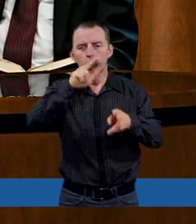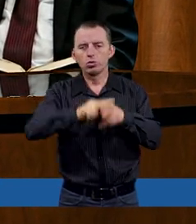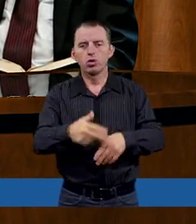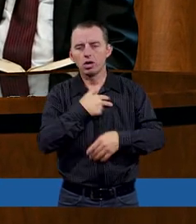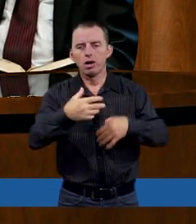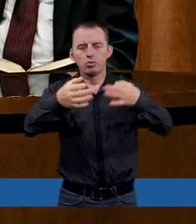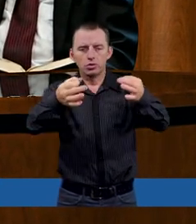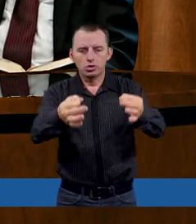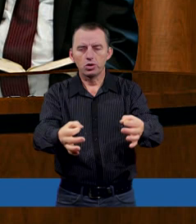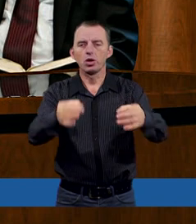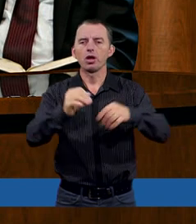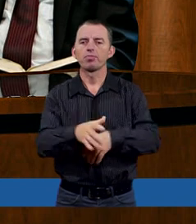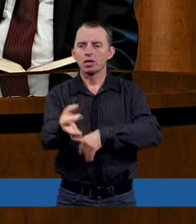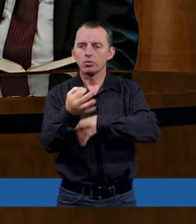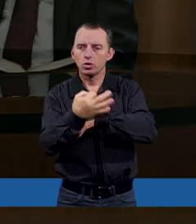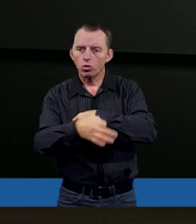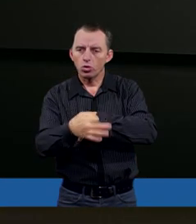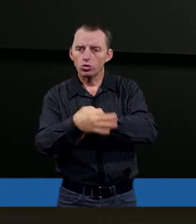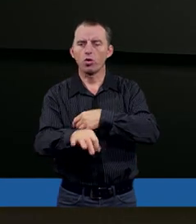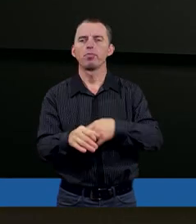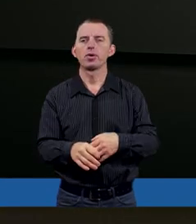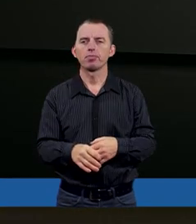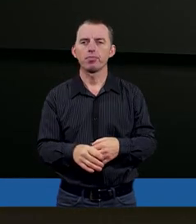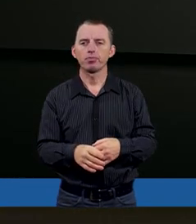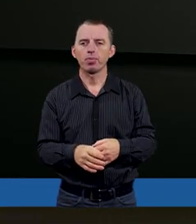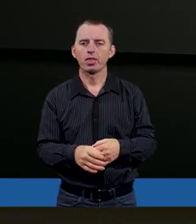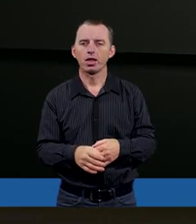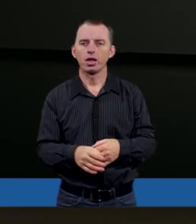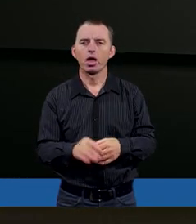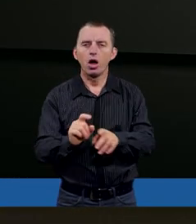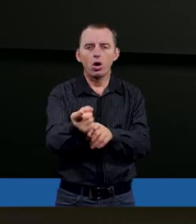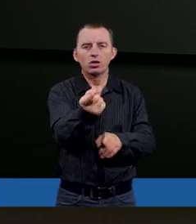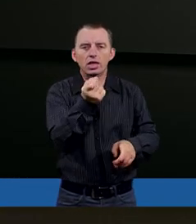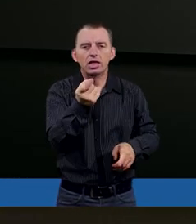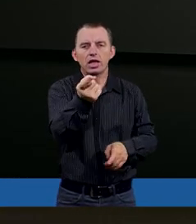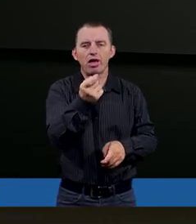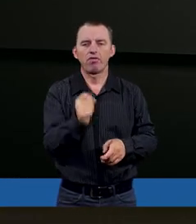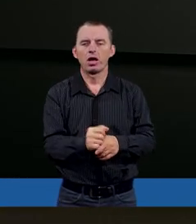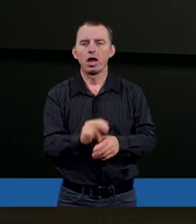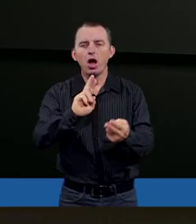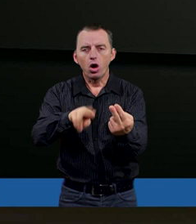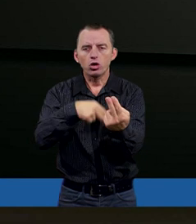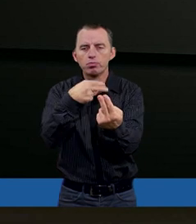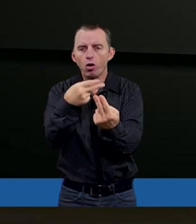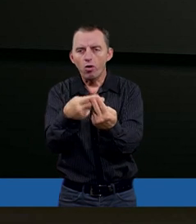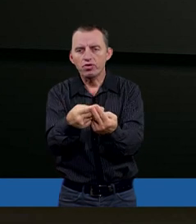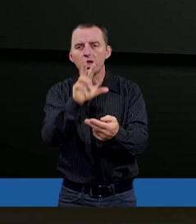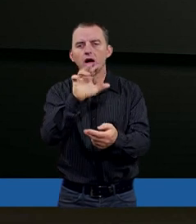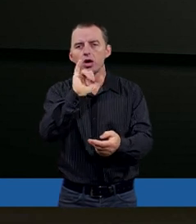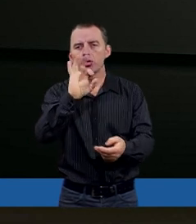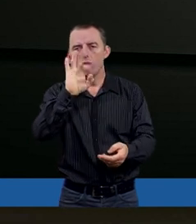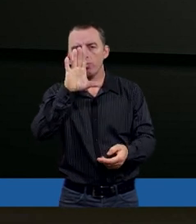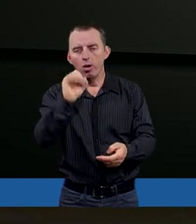w tym studium odzywa, odpowiada Hiobowi,